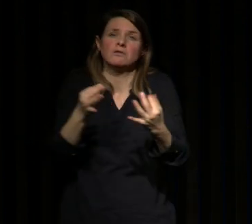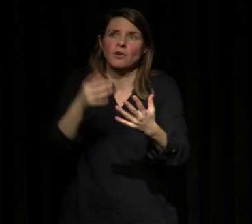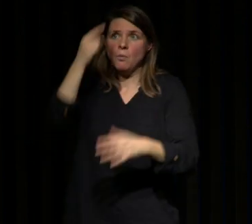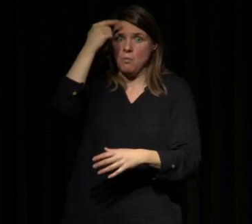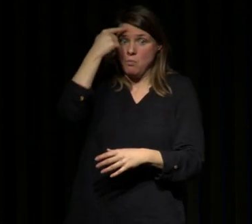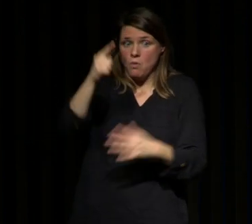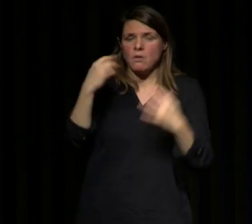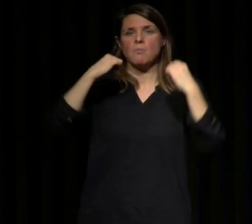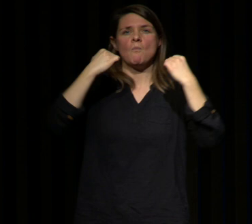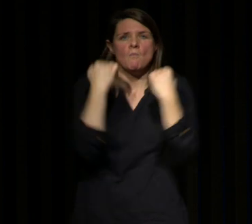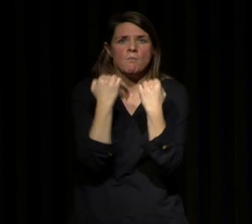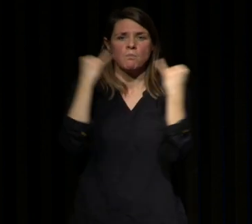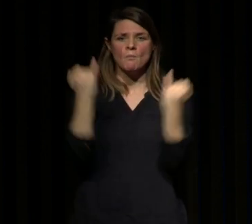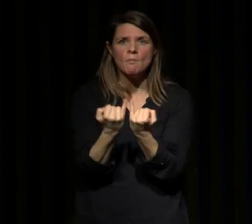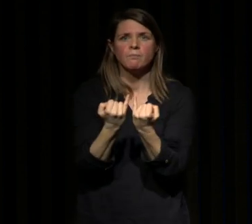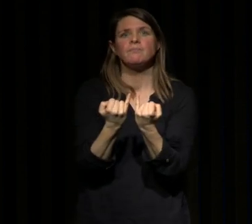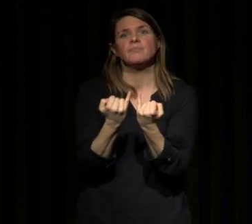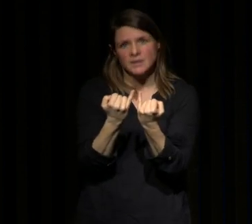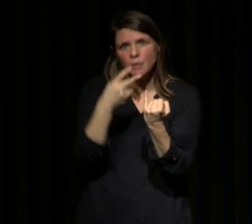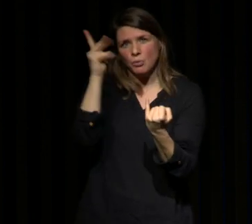du poids c'est plus facile de moins dormir